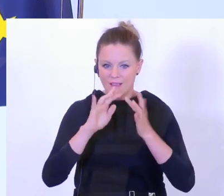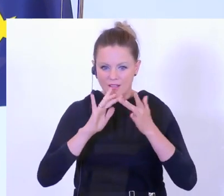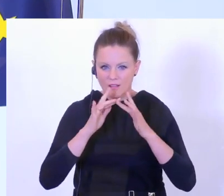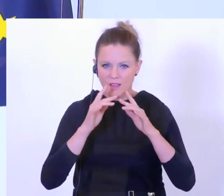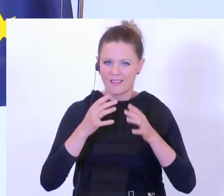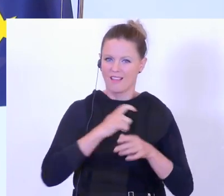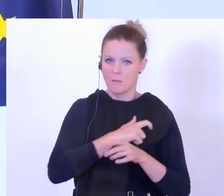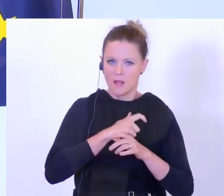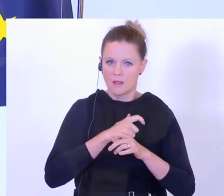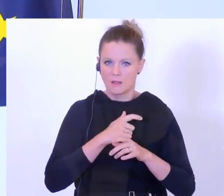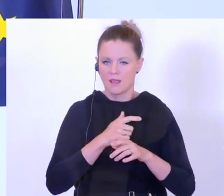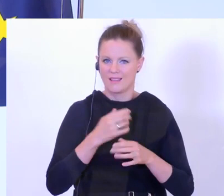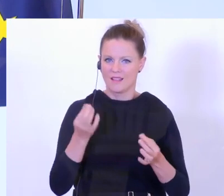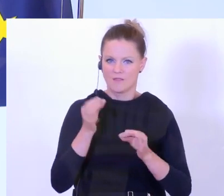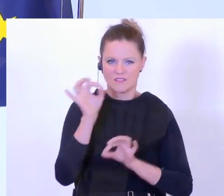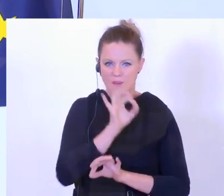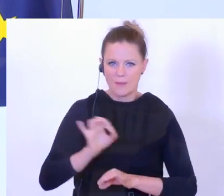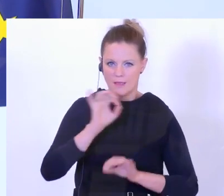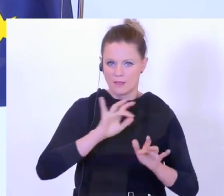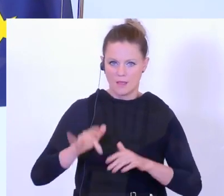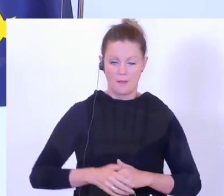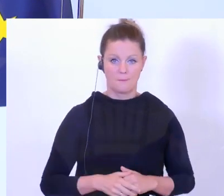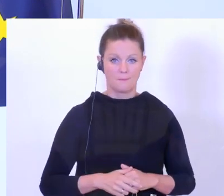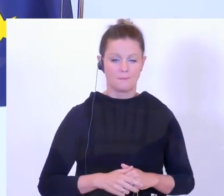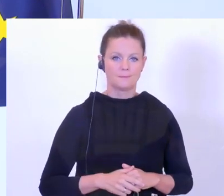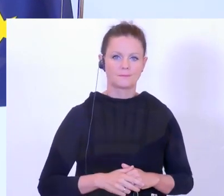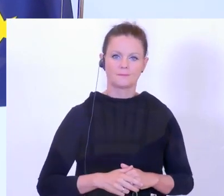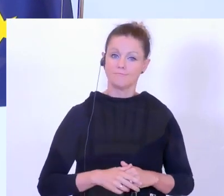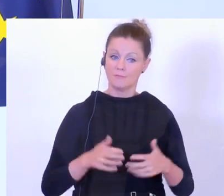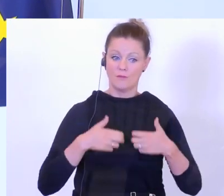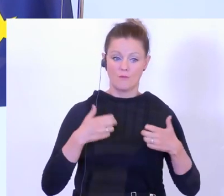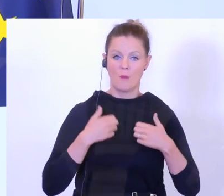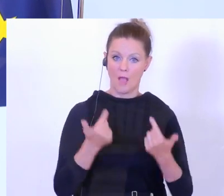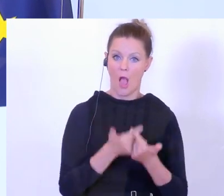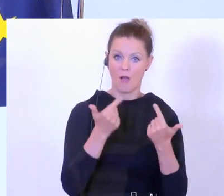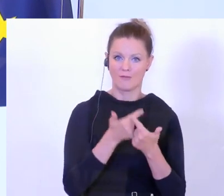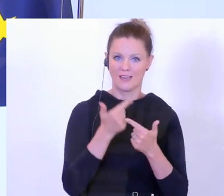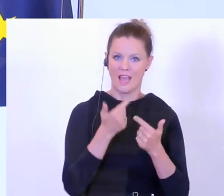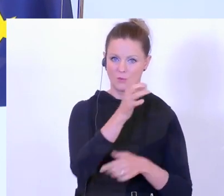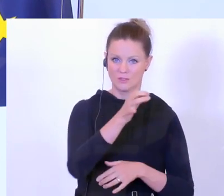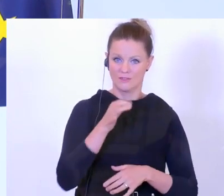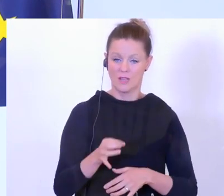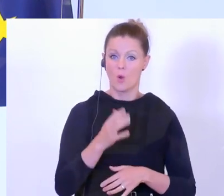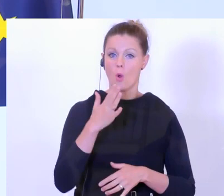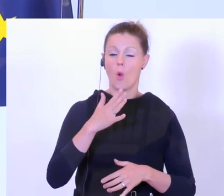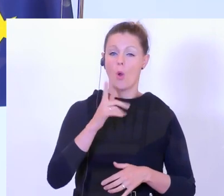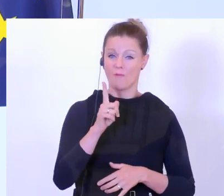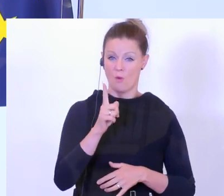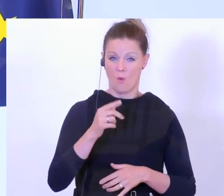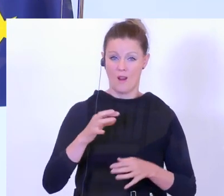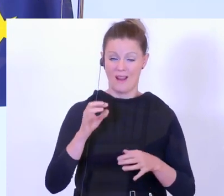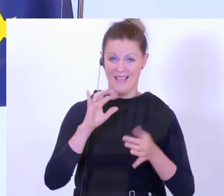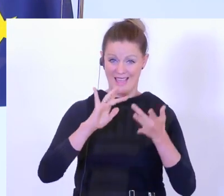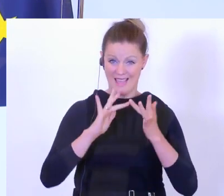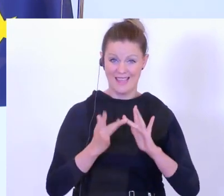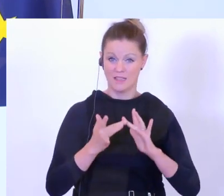später etwas mehr. Was erfreulich ist, ist die Aufklärungsquote. Trotz Internetkriminalität, die die Polizei für